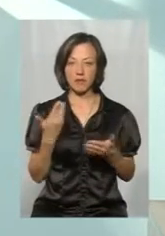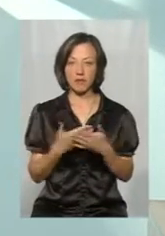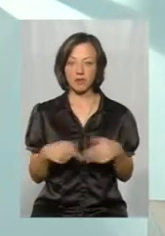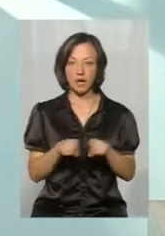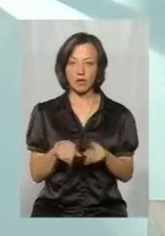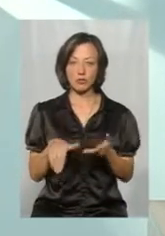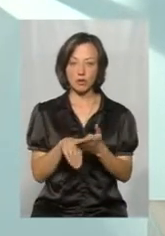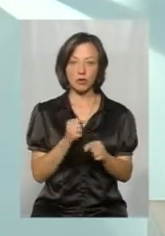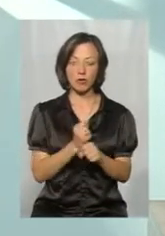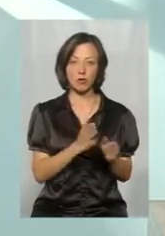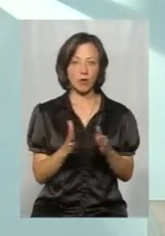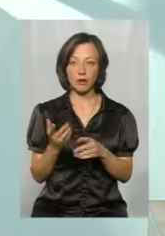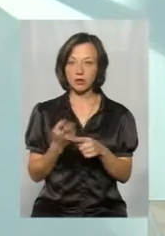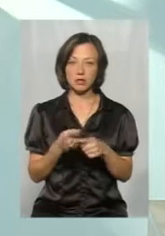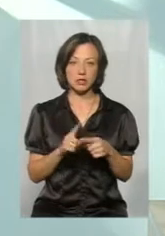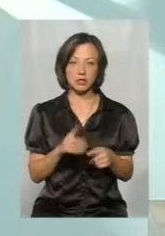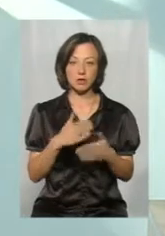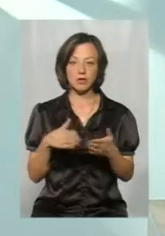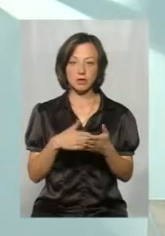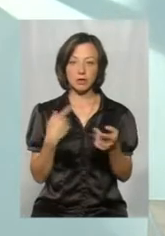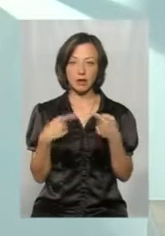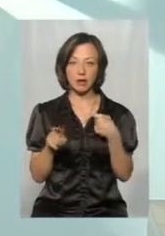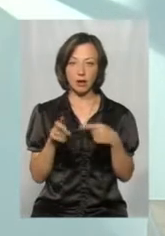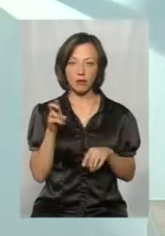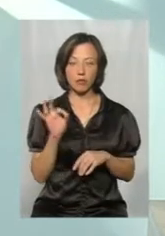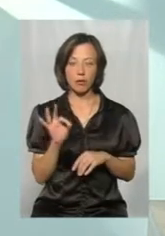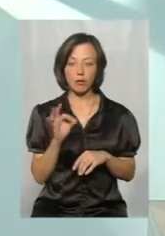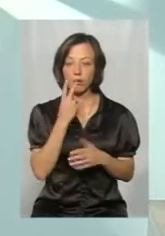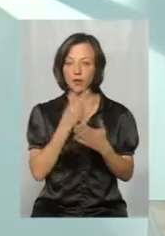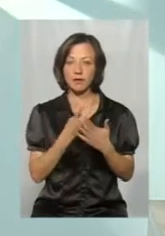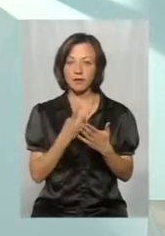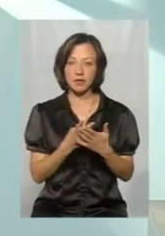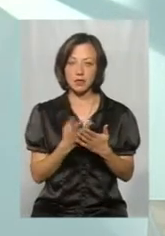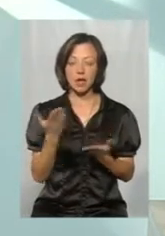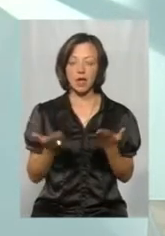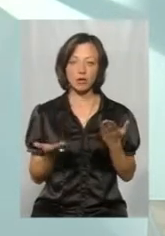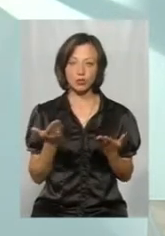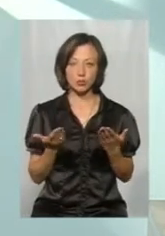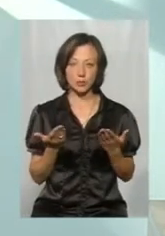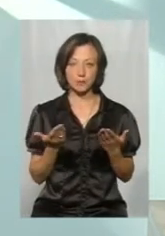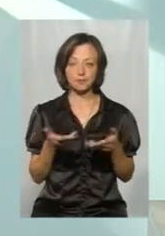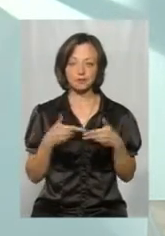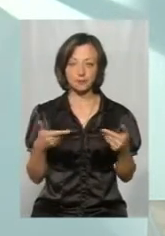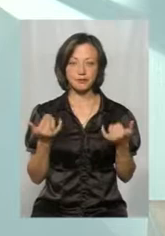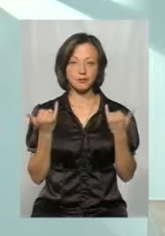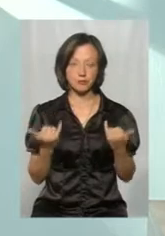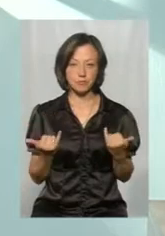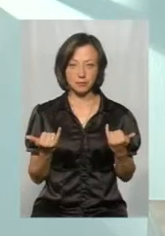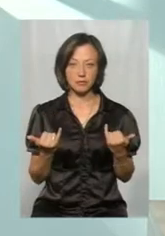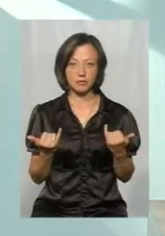такий спосіб наводимо там порядок, це зовсім не так, тому що, подивіться, якщо ми сьогодні